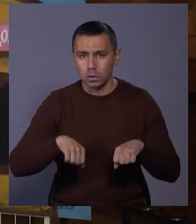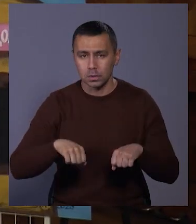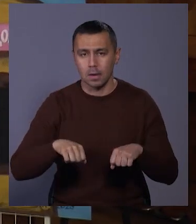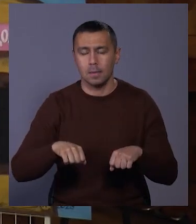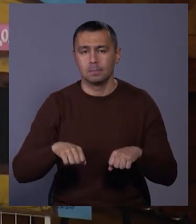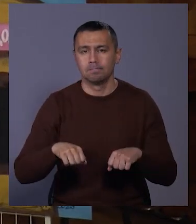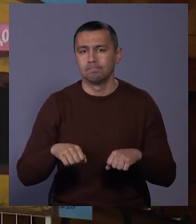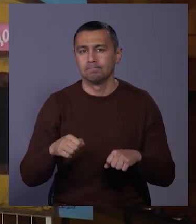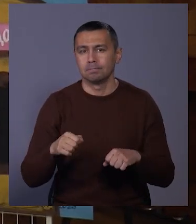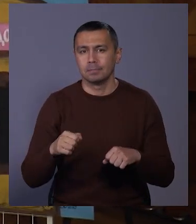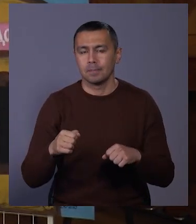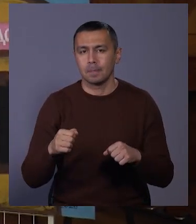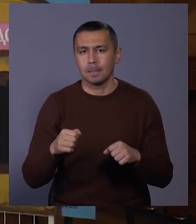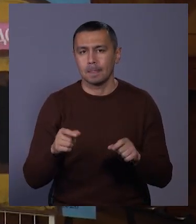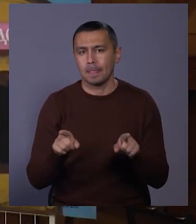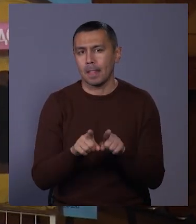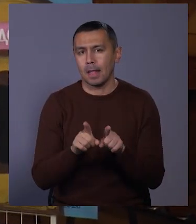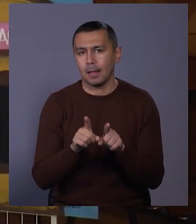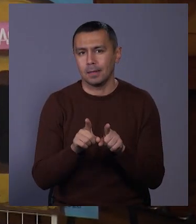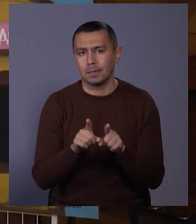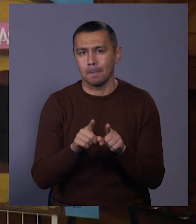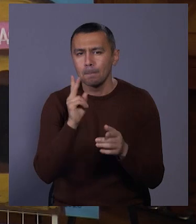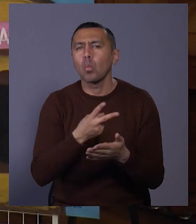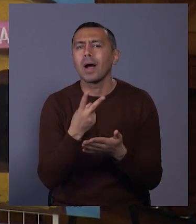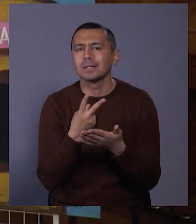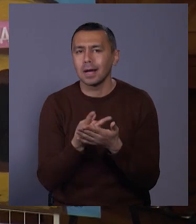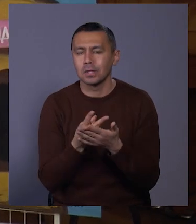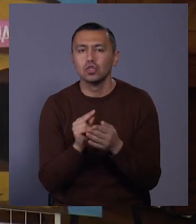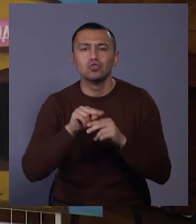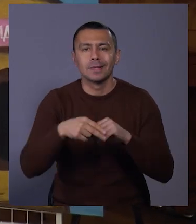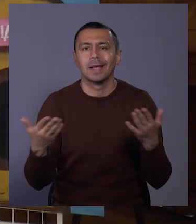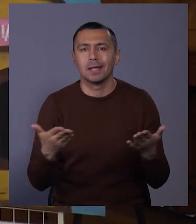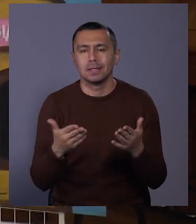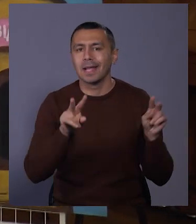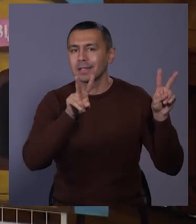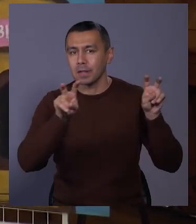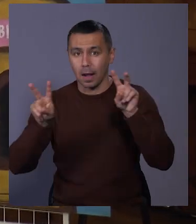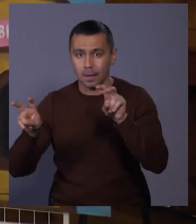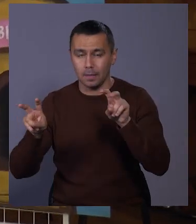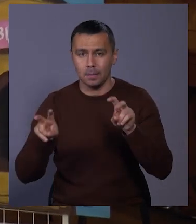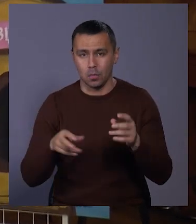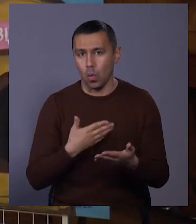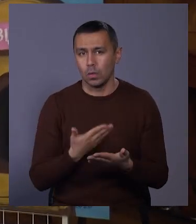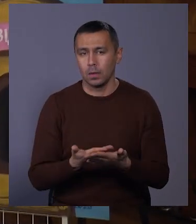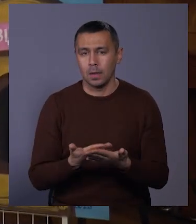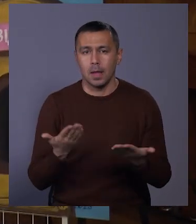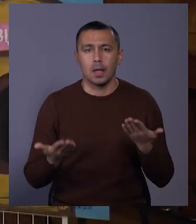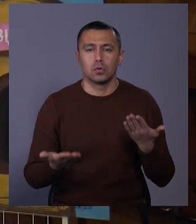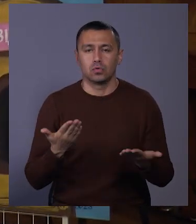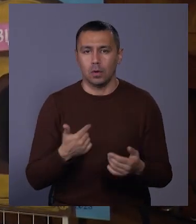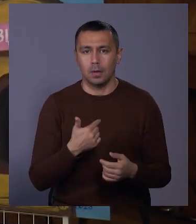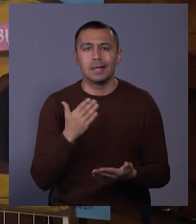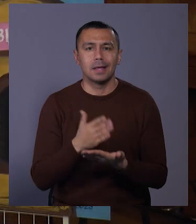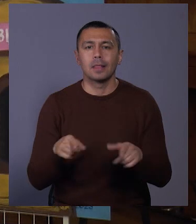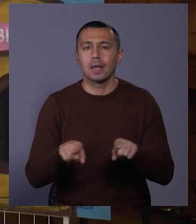інтерпретувати через якісь знаки. Якщо є